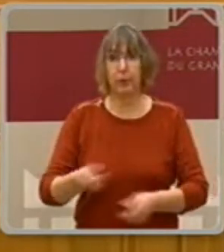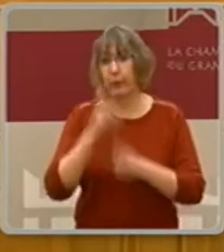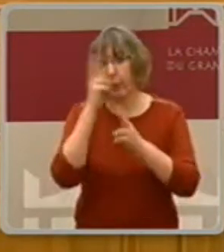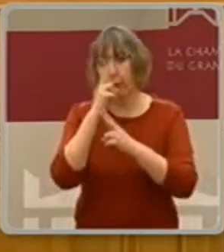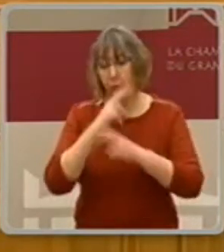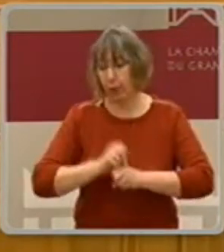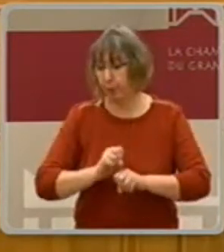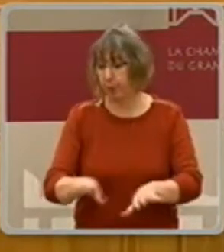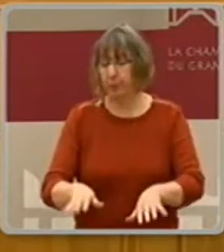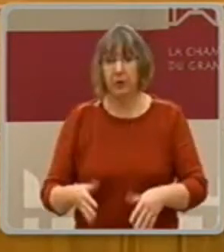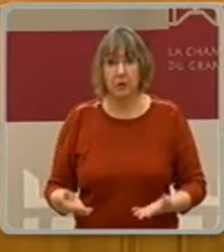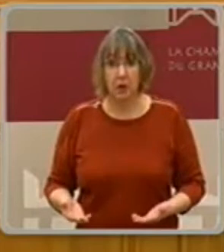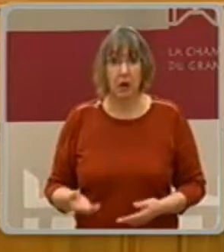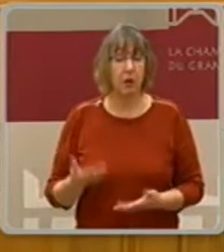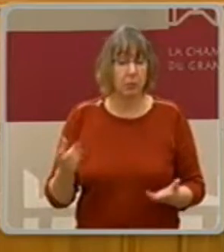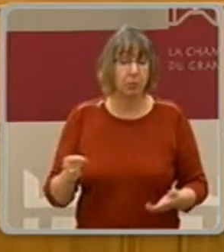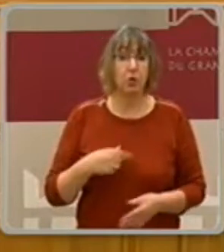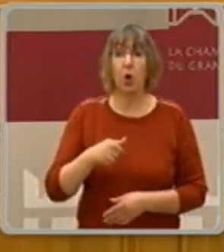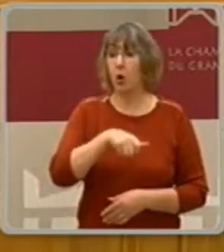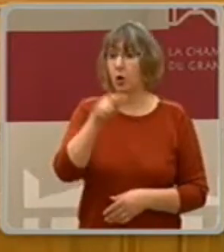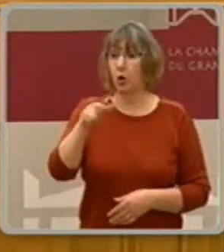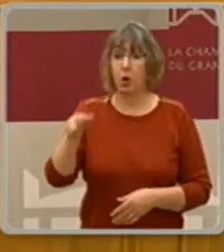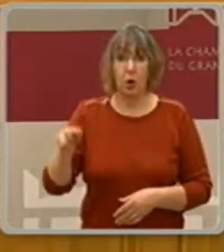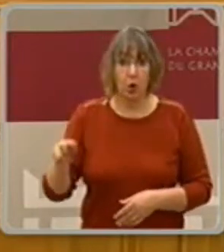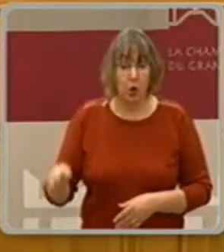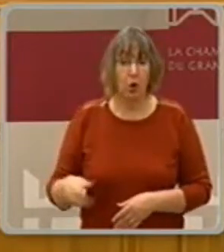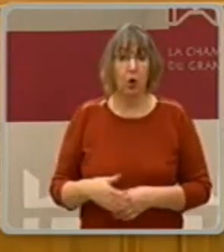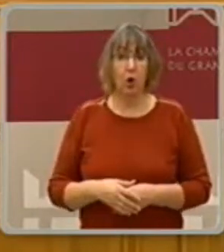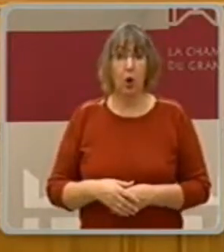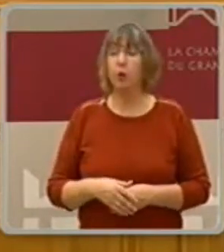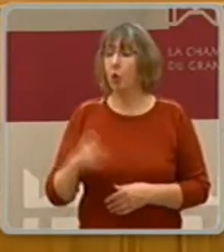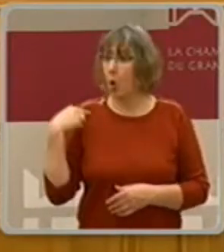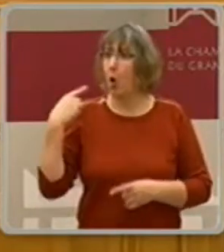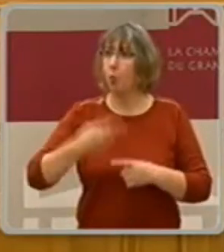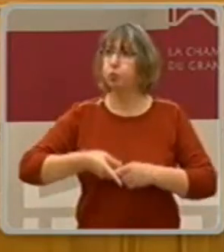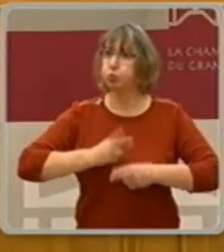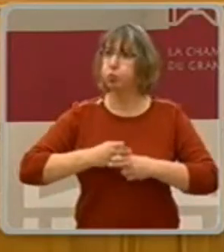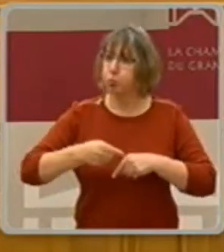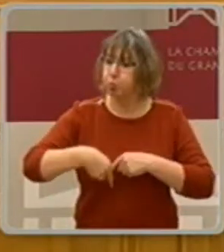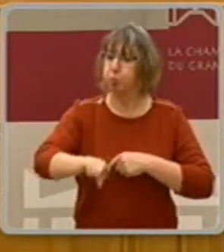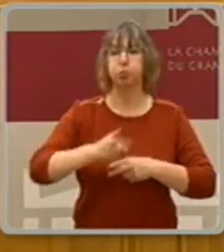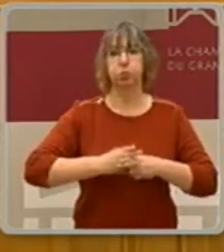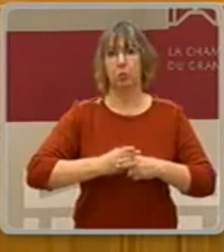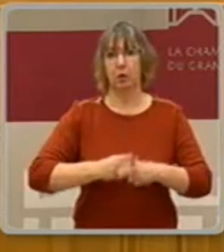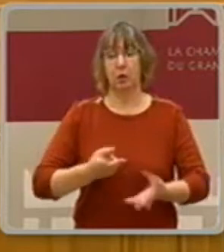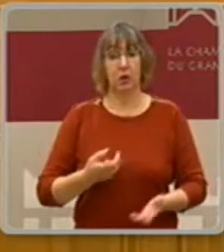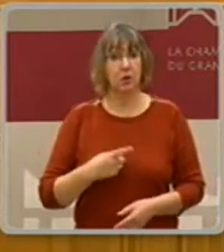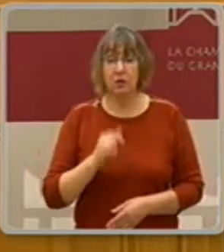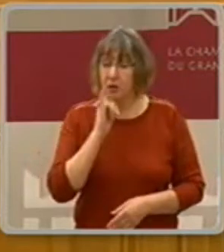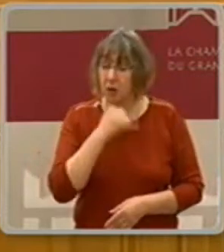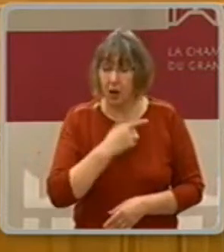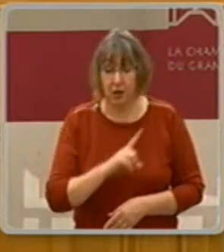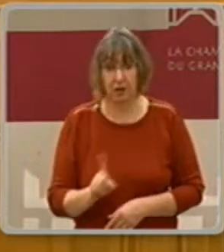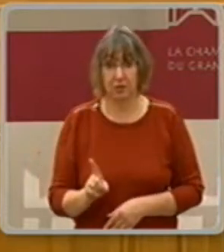die Große von den Leuten im Land will keinen, dass man halt Schulden machen, für eine Kategorie von Leuten